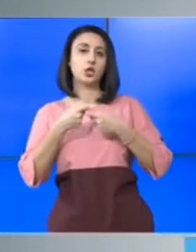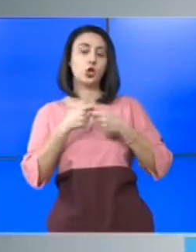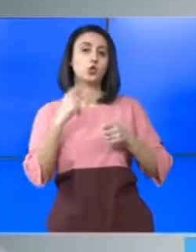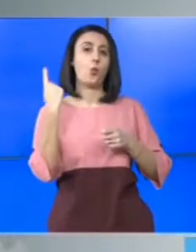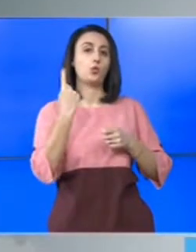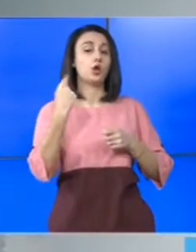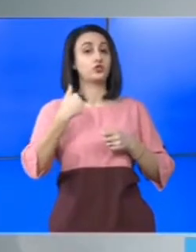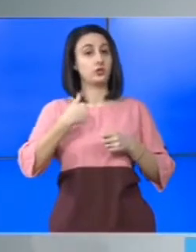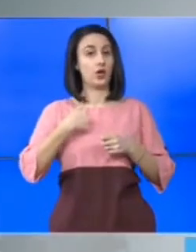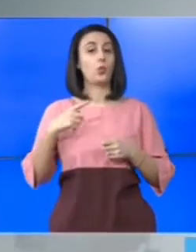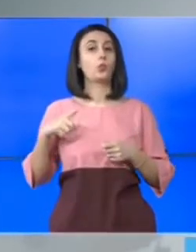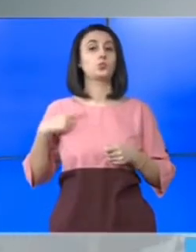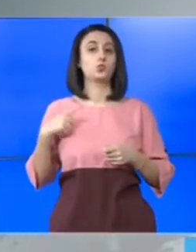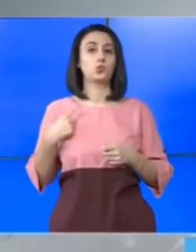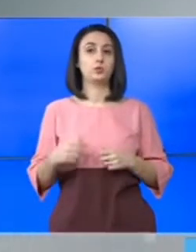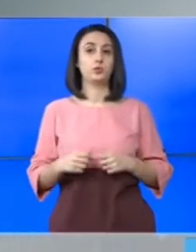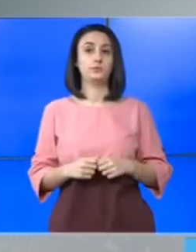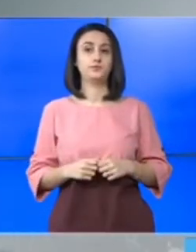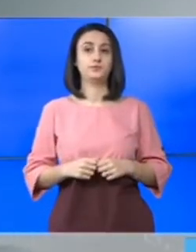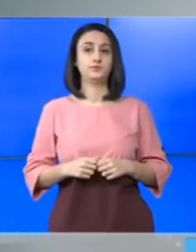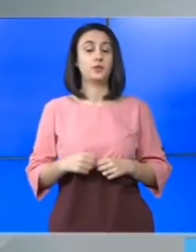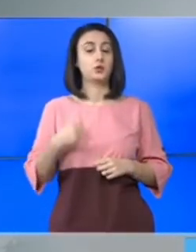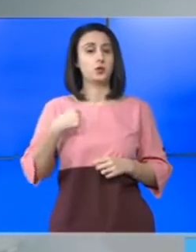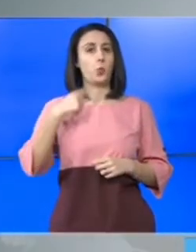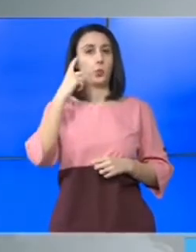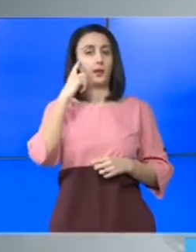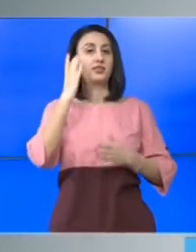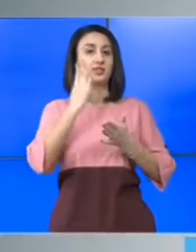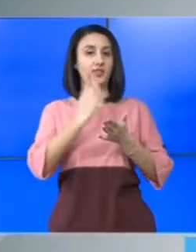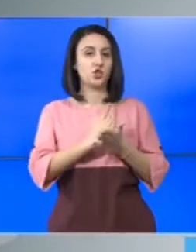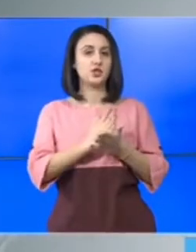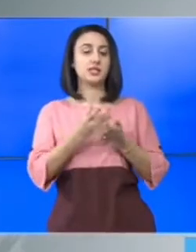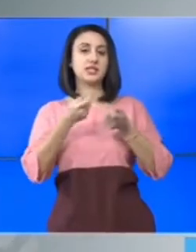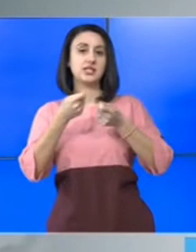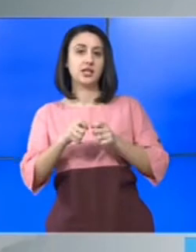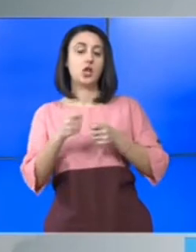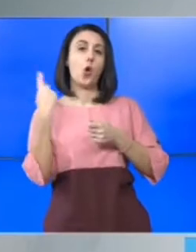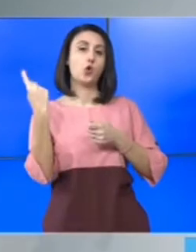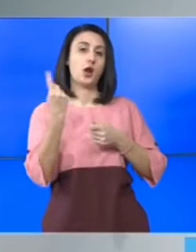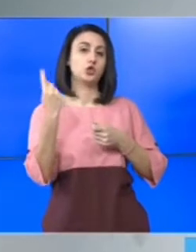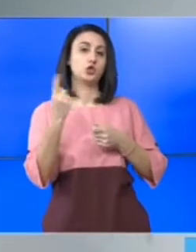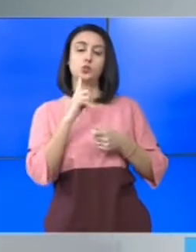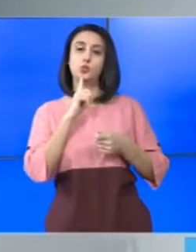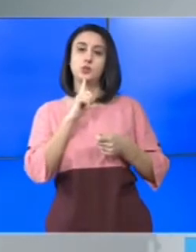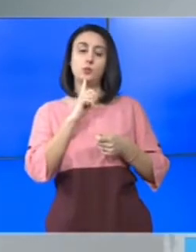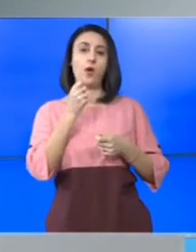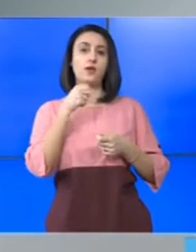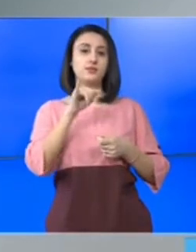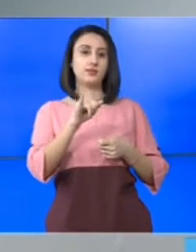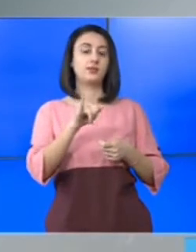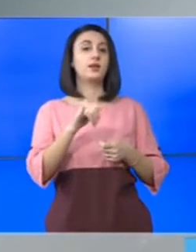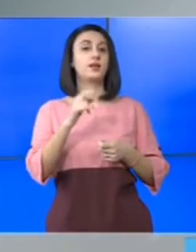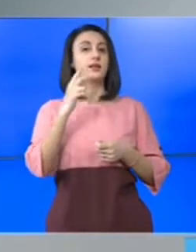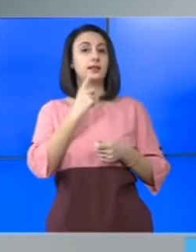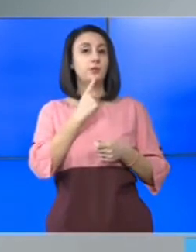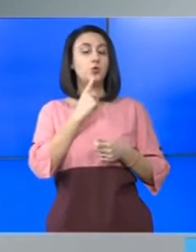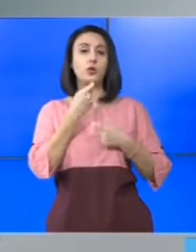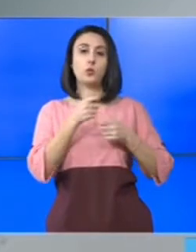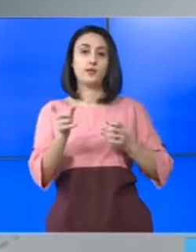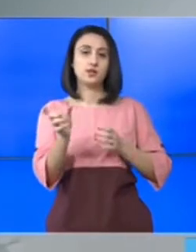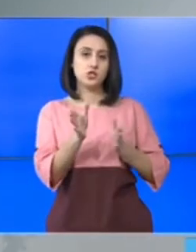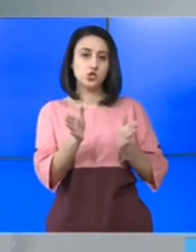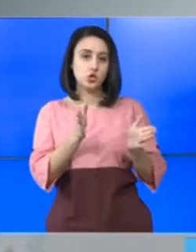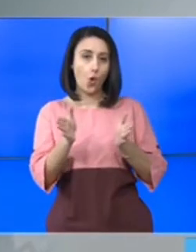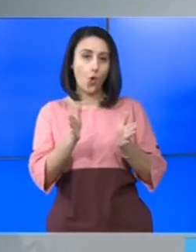cred că decizia să se carantineze nu doar poate o Timișoara, ci toată zona peri-urbană,